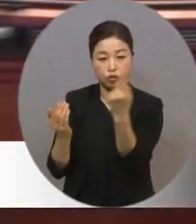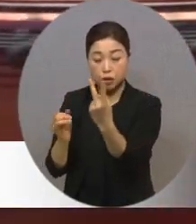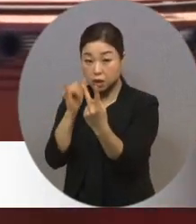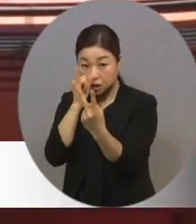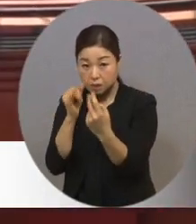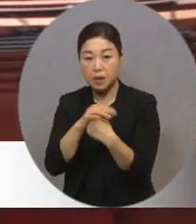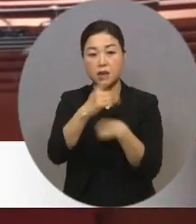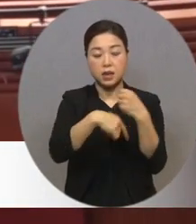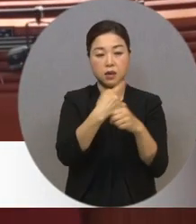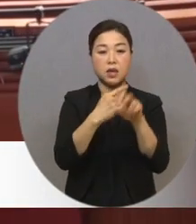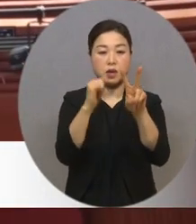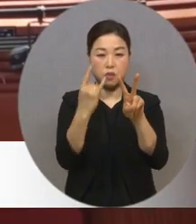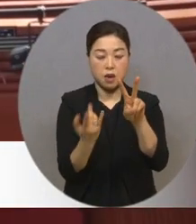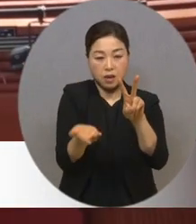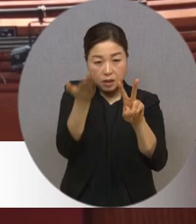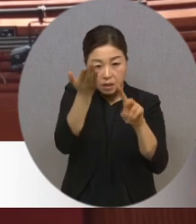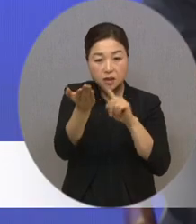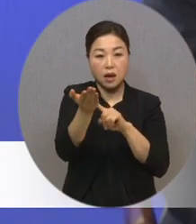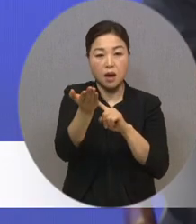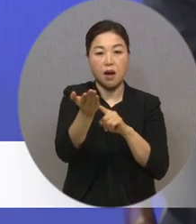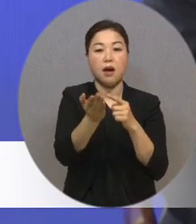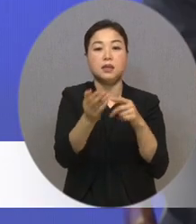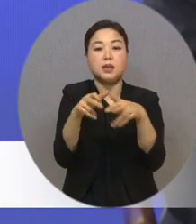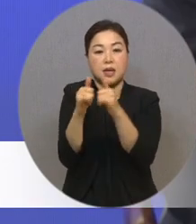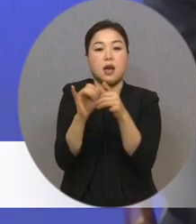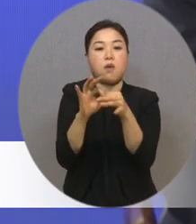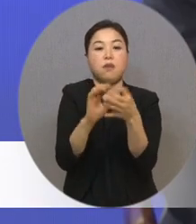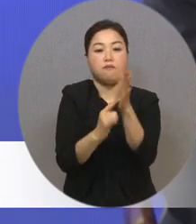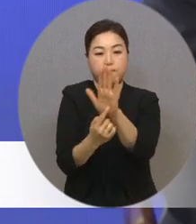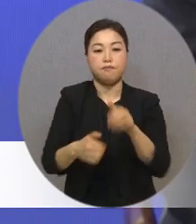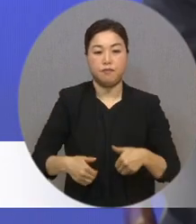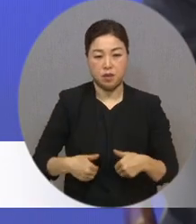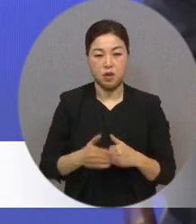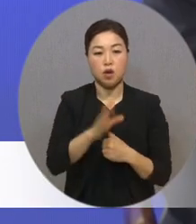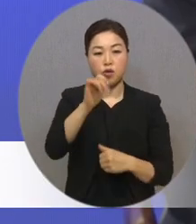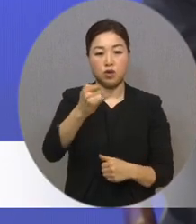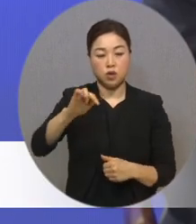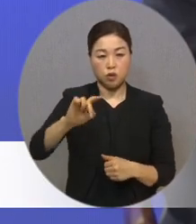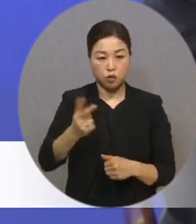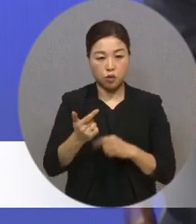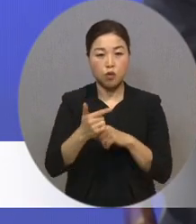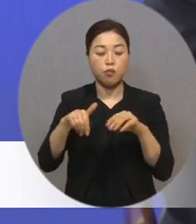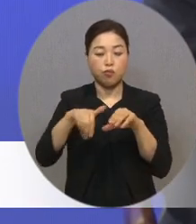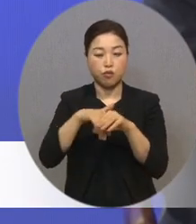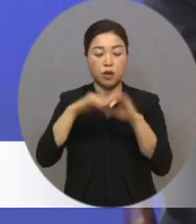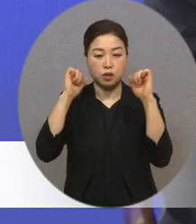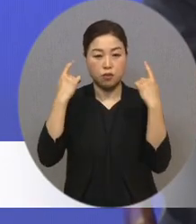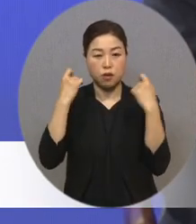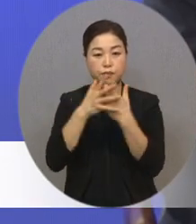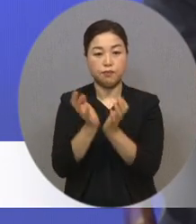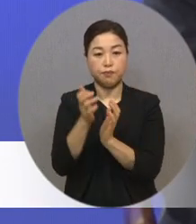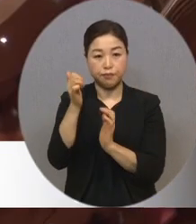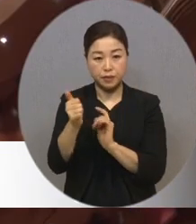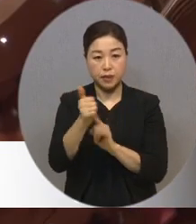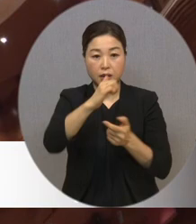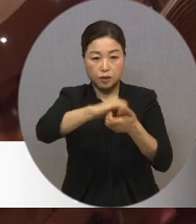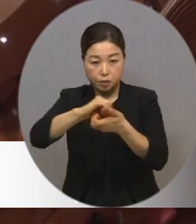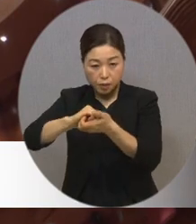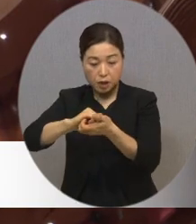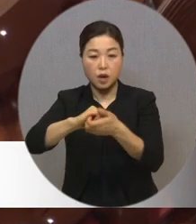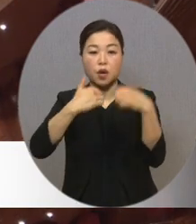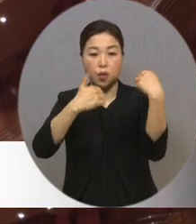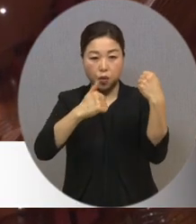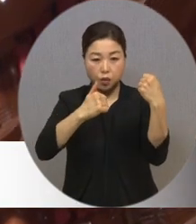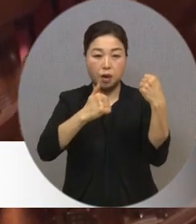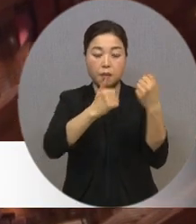총 2회 이상 개최해야 합니다. 유인촌 문화체육관광부 장관은 정기공연 제도를 시행하면 국가와